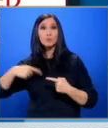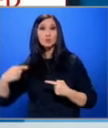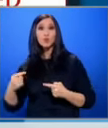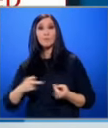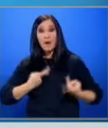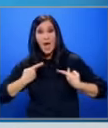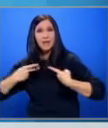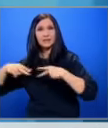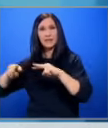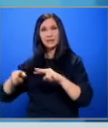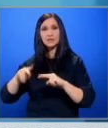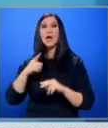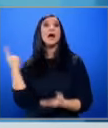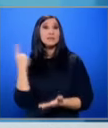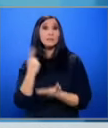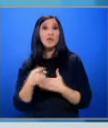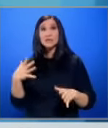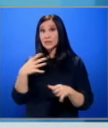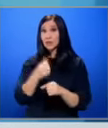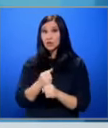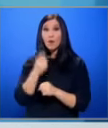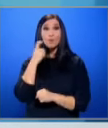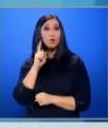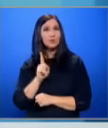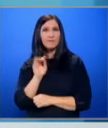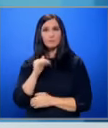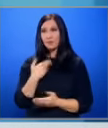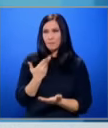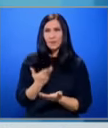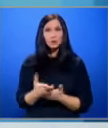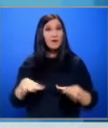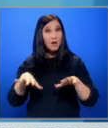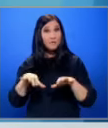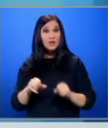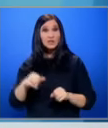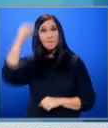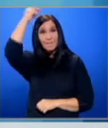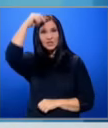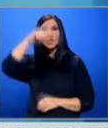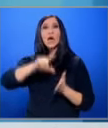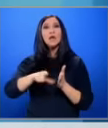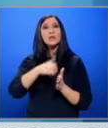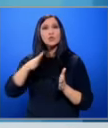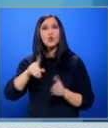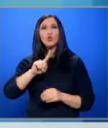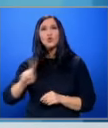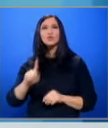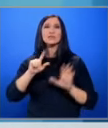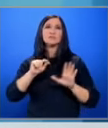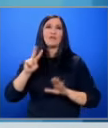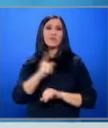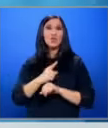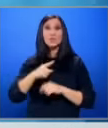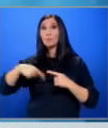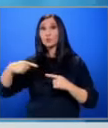екстрадиция Заповеджта за задържане на Бодил трябва да бъде предоставена от властите в Манчестър в срок до 72 часа А